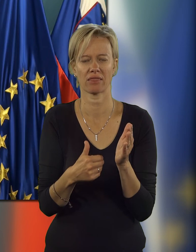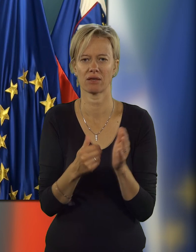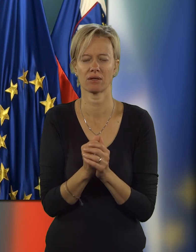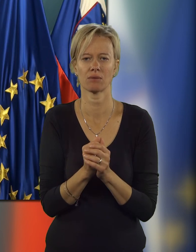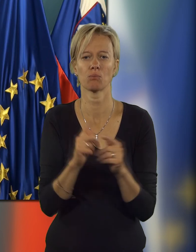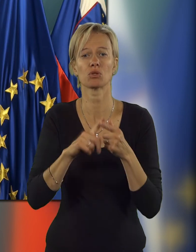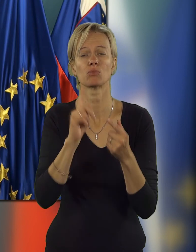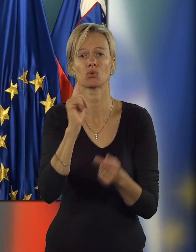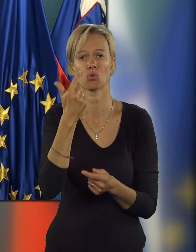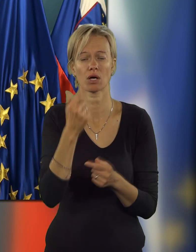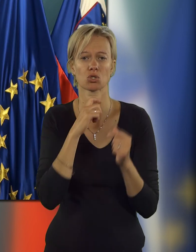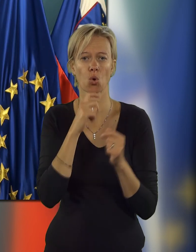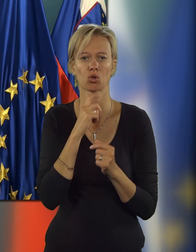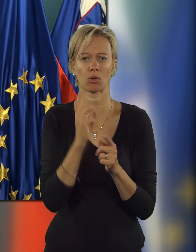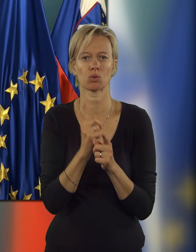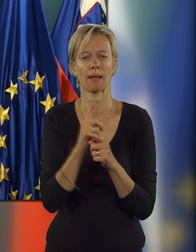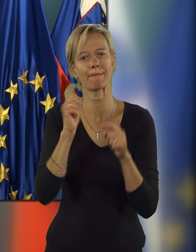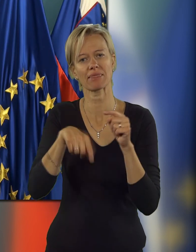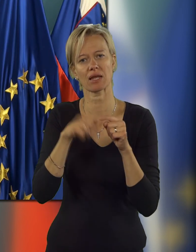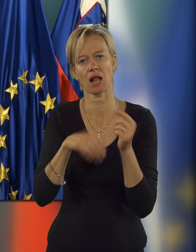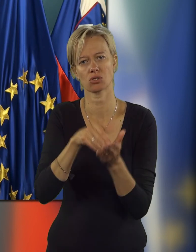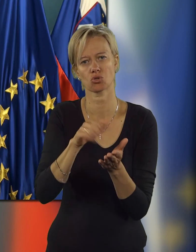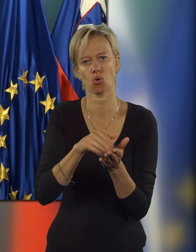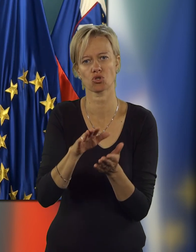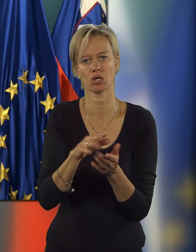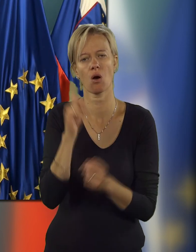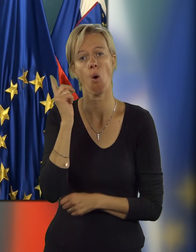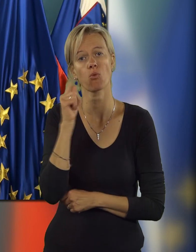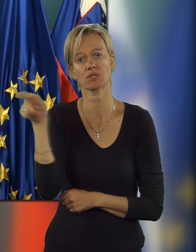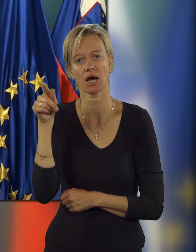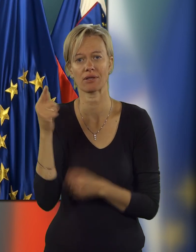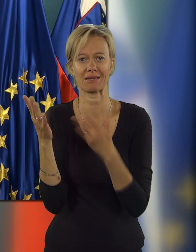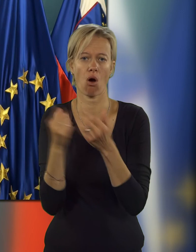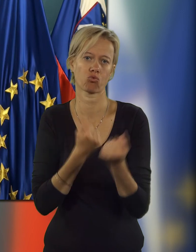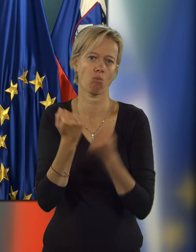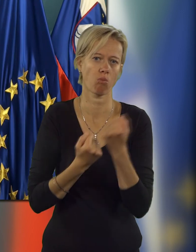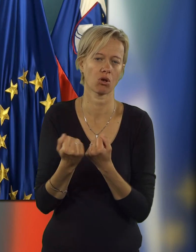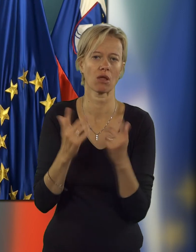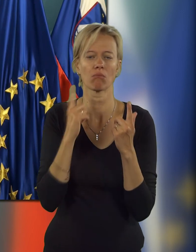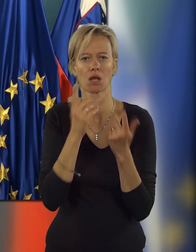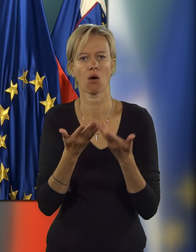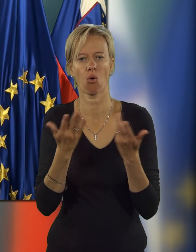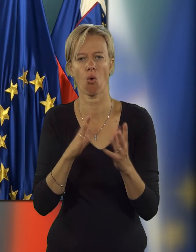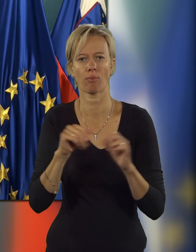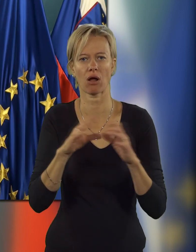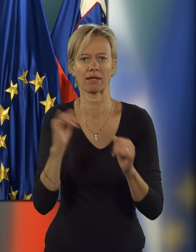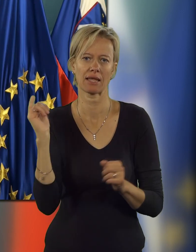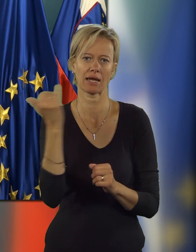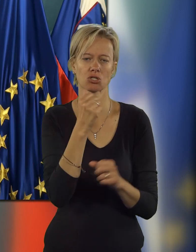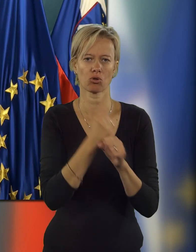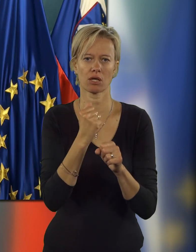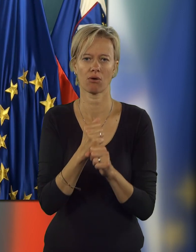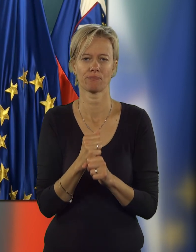podhranjeni. Potem je druga zgodba, je tudi materialni stroški pozarjajo, da nimajo automobilov, da bi lahko